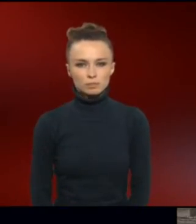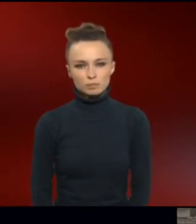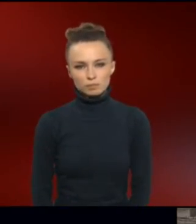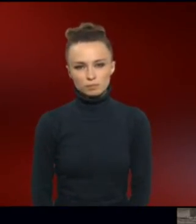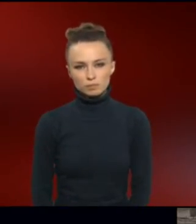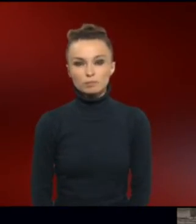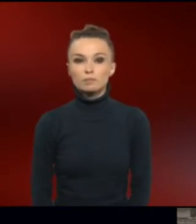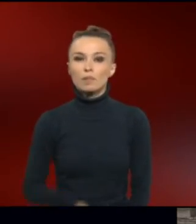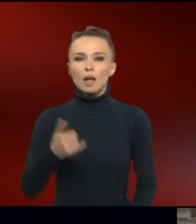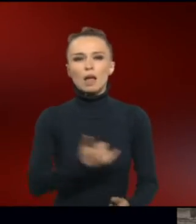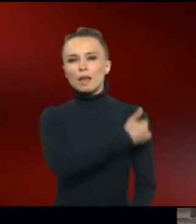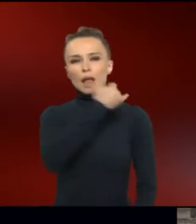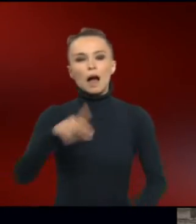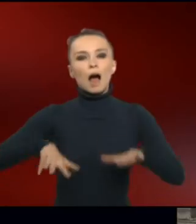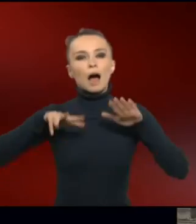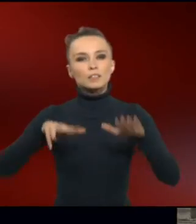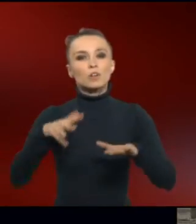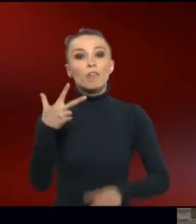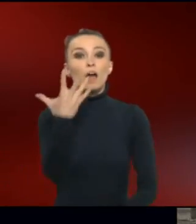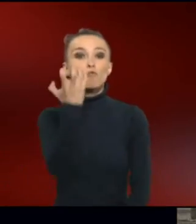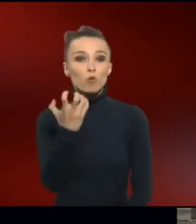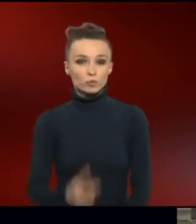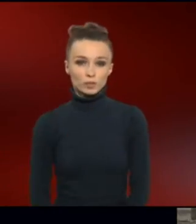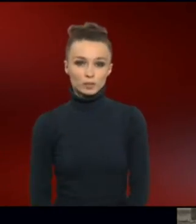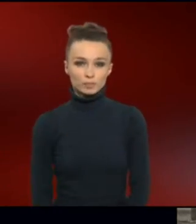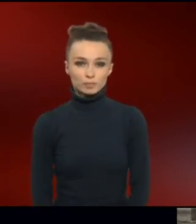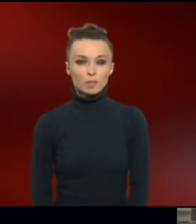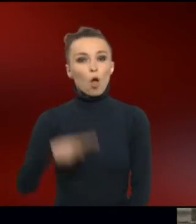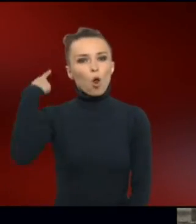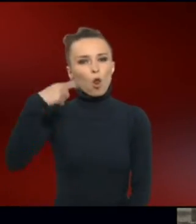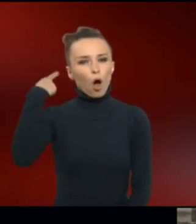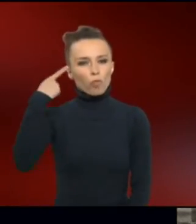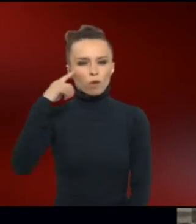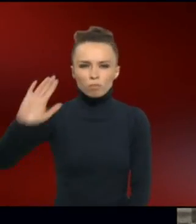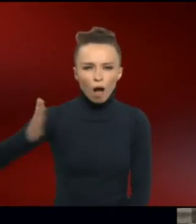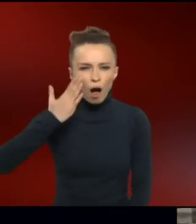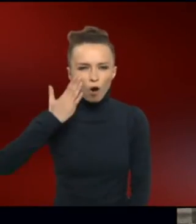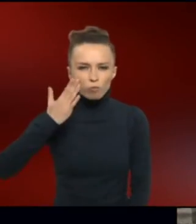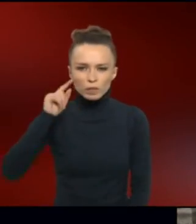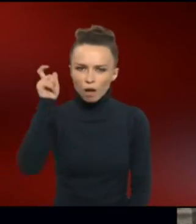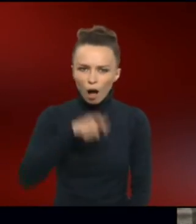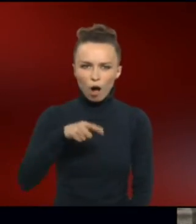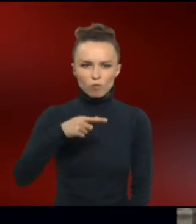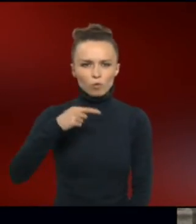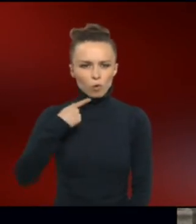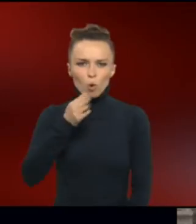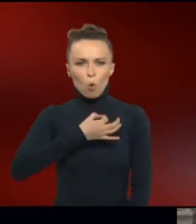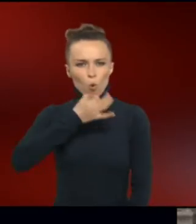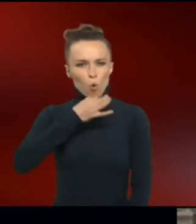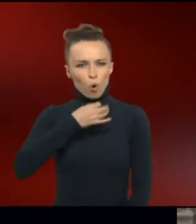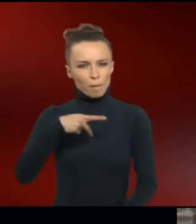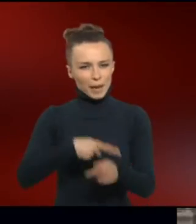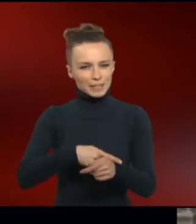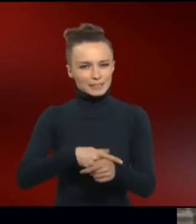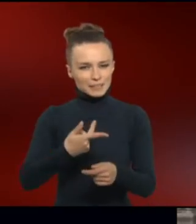Es ist das Jahr 1853. In London wird man aufmerksam auf ihn, den jungen Medizinstudenten.